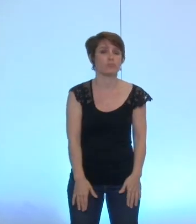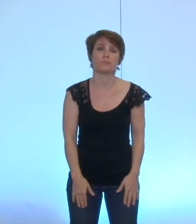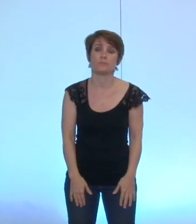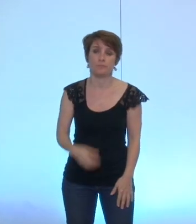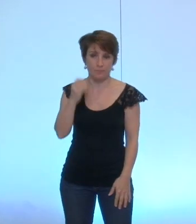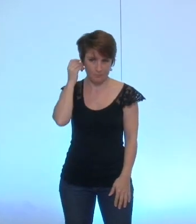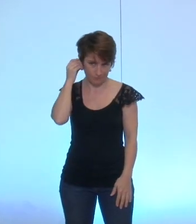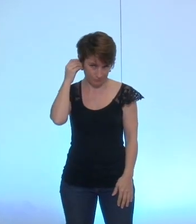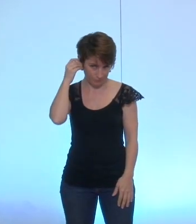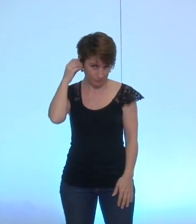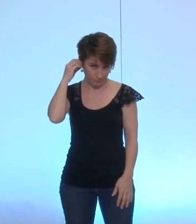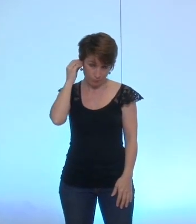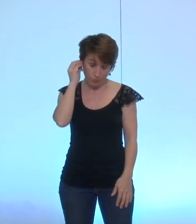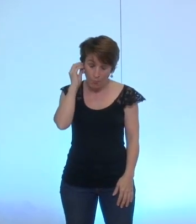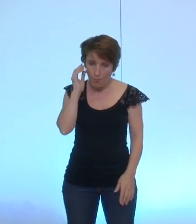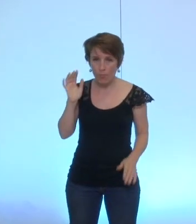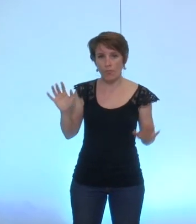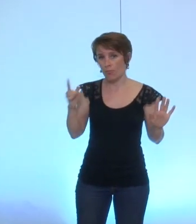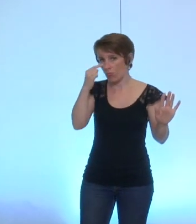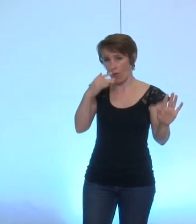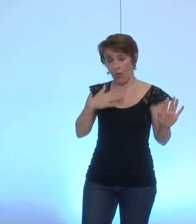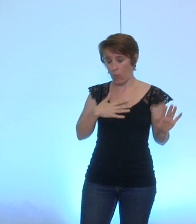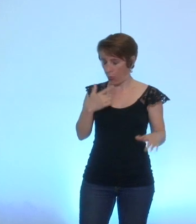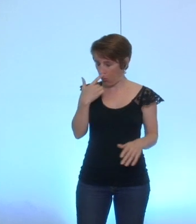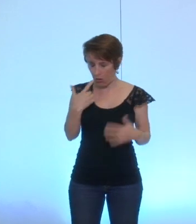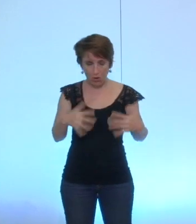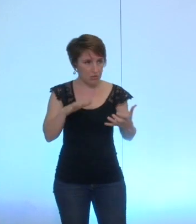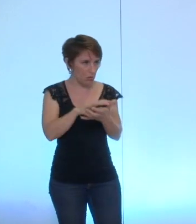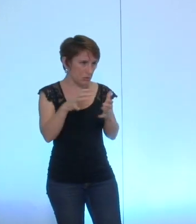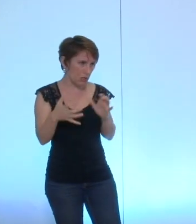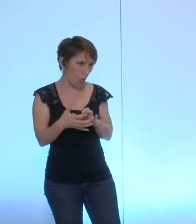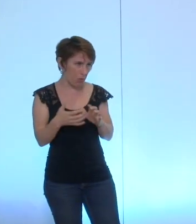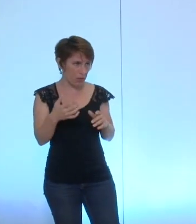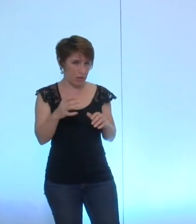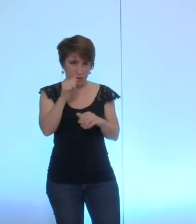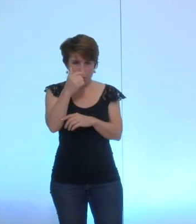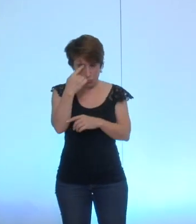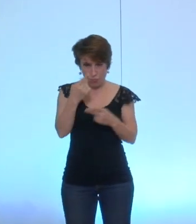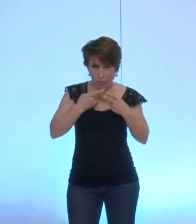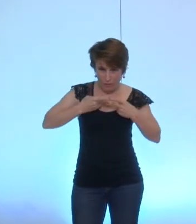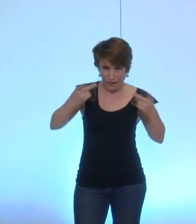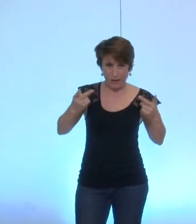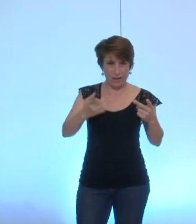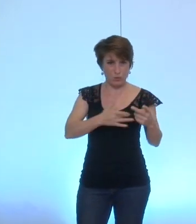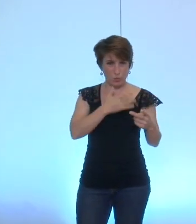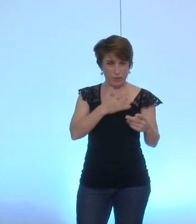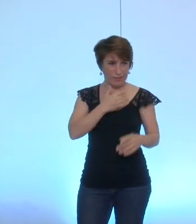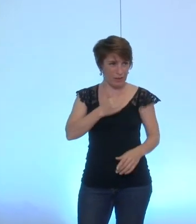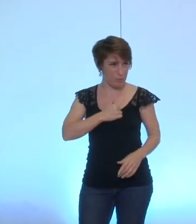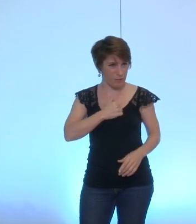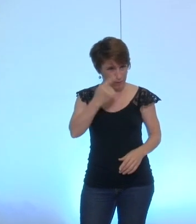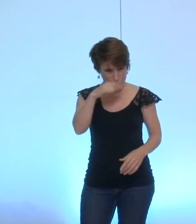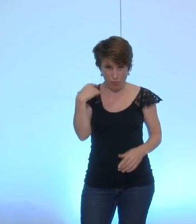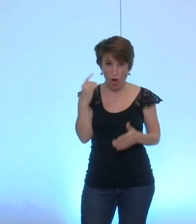ça me semble pour ma part un petit peu compliqué également ne serait-ce que pour la déclaration d'intérêt privé associatif des élus puisqu'il s'agit là de l